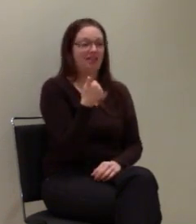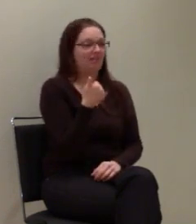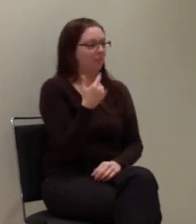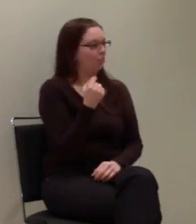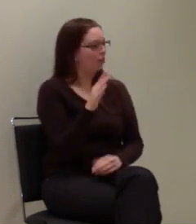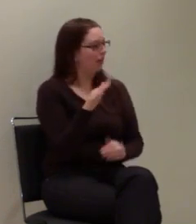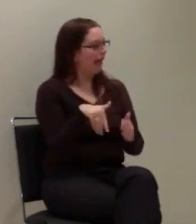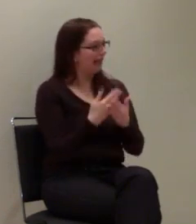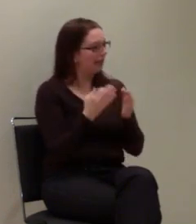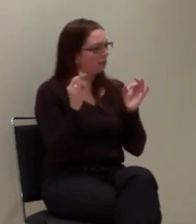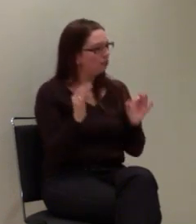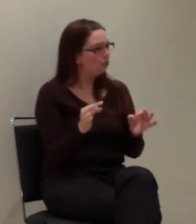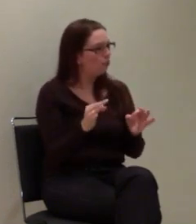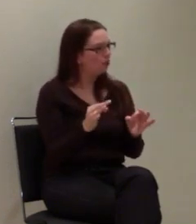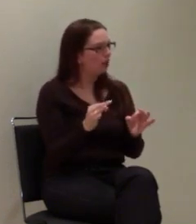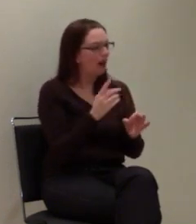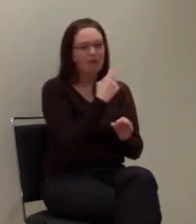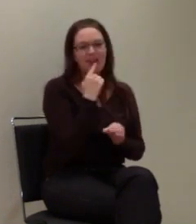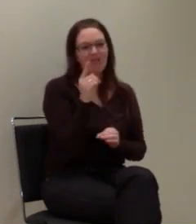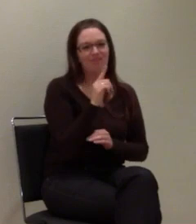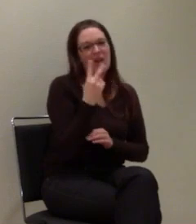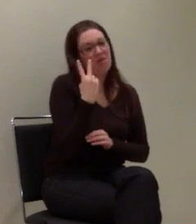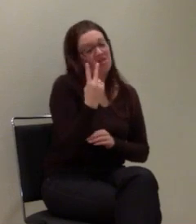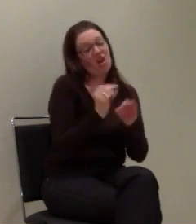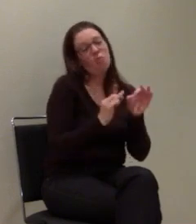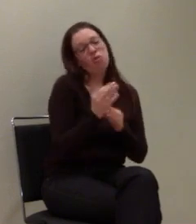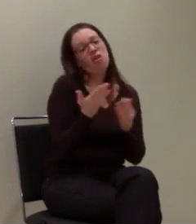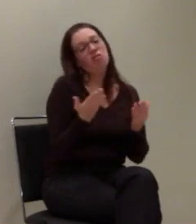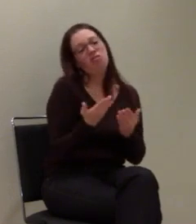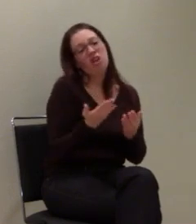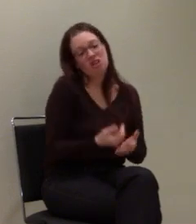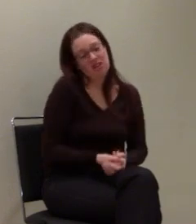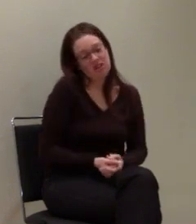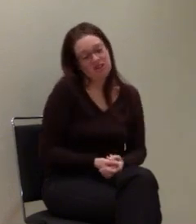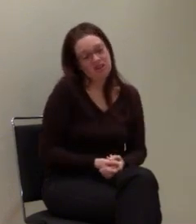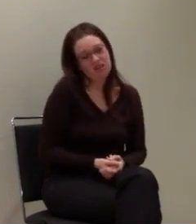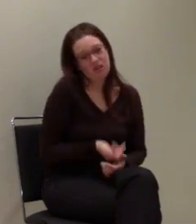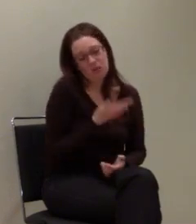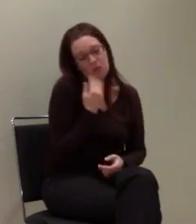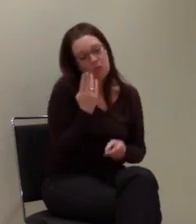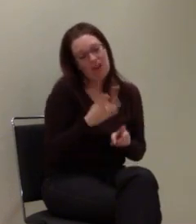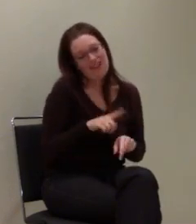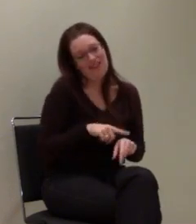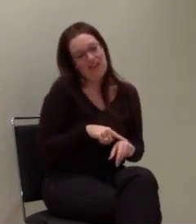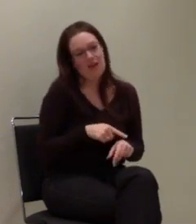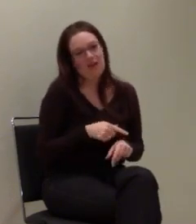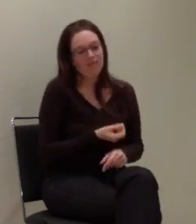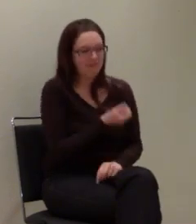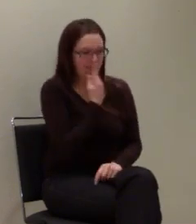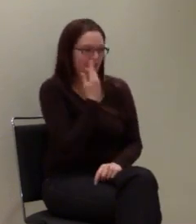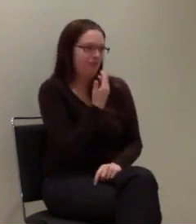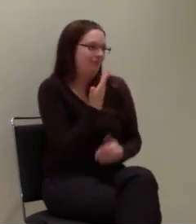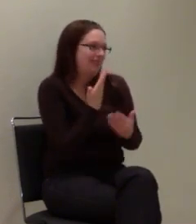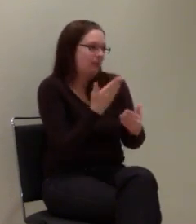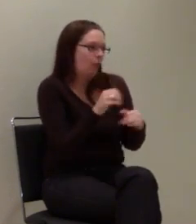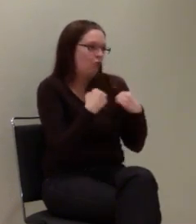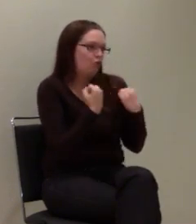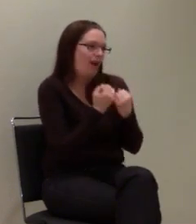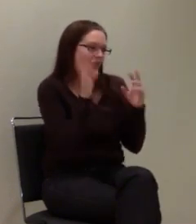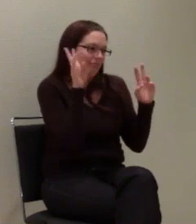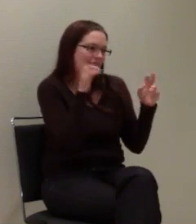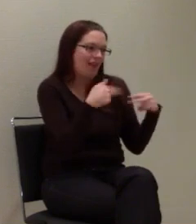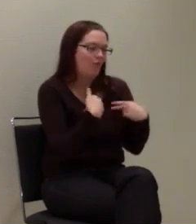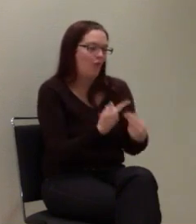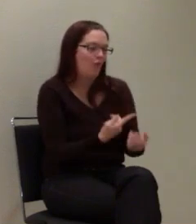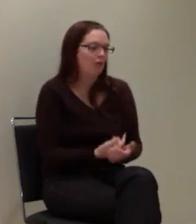hätten durchzukommen, nur weil eventuell zwei Notrufe nicht durchkommen. Das ist so die Einstellung der entsprechenden